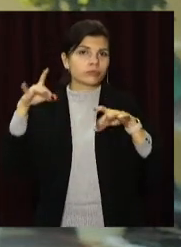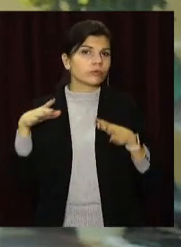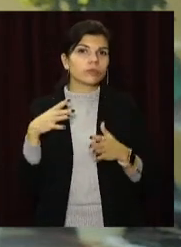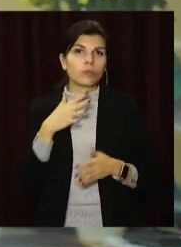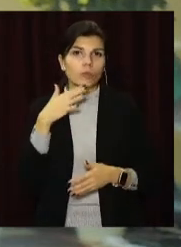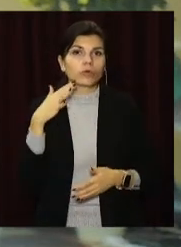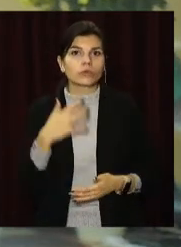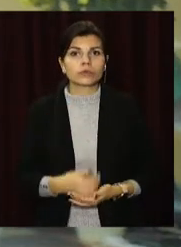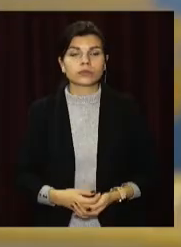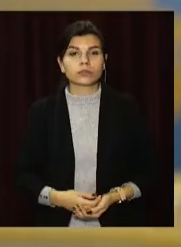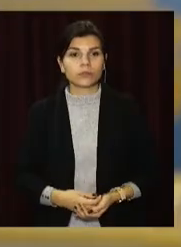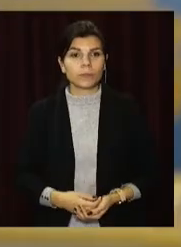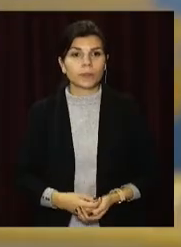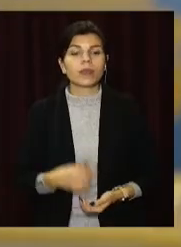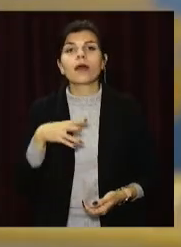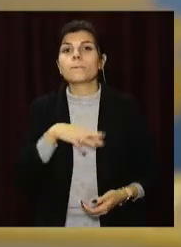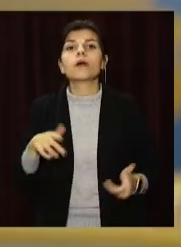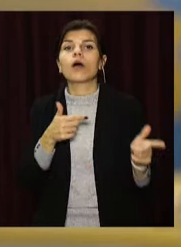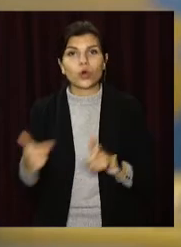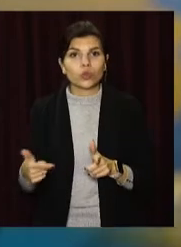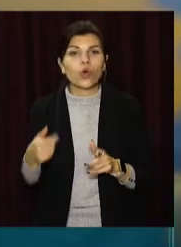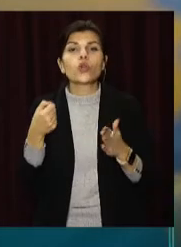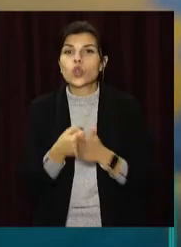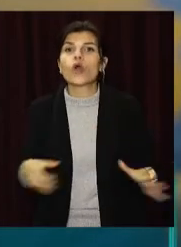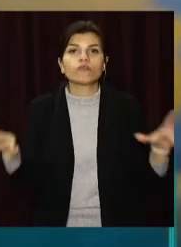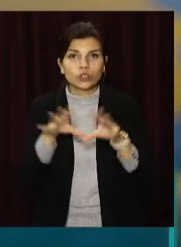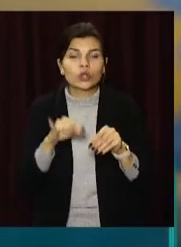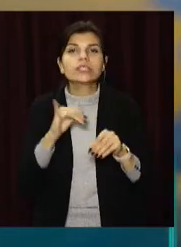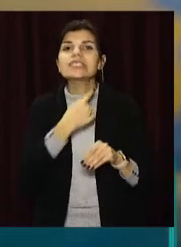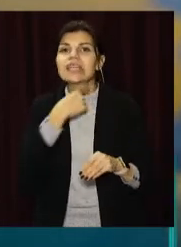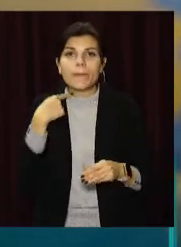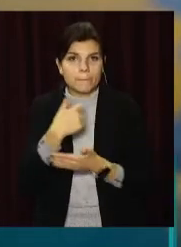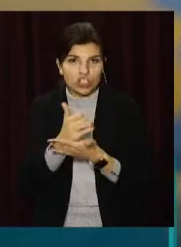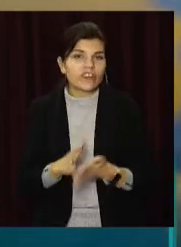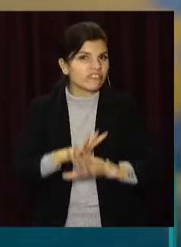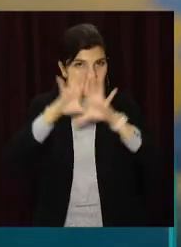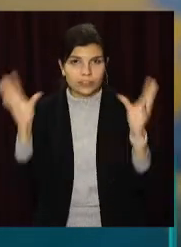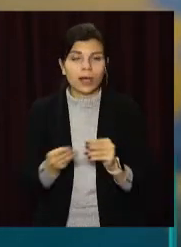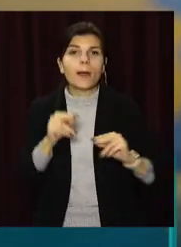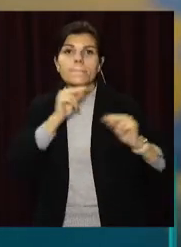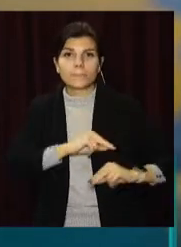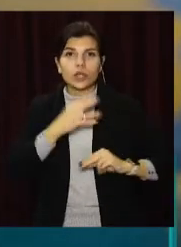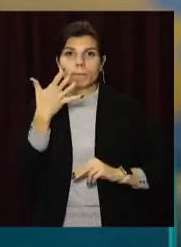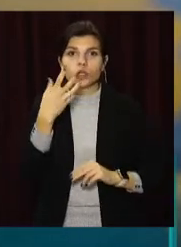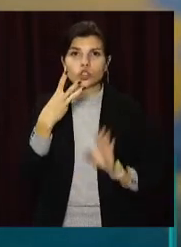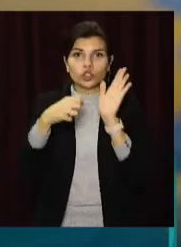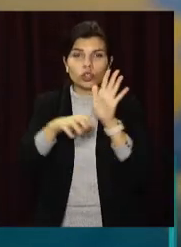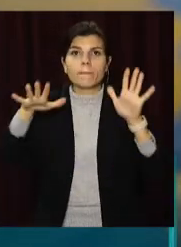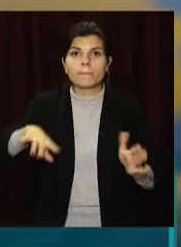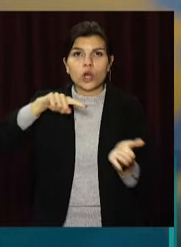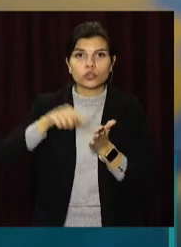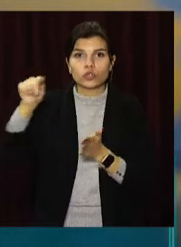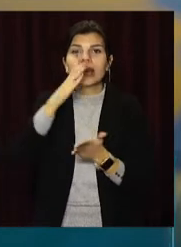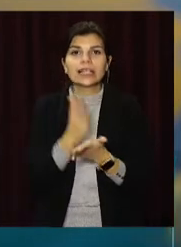разу. Наразі ми готові до всього і забезпечені всім. Працює 536 закладів.